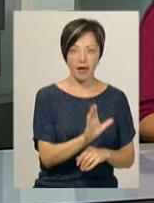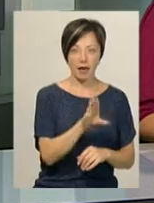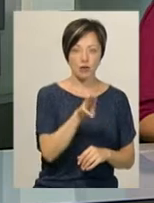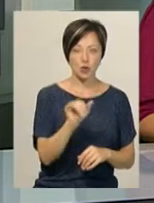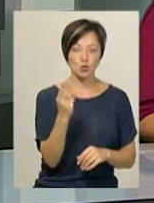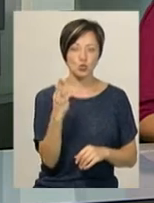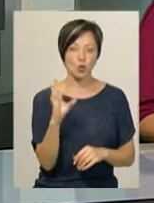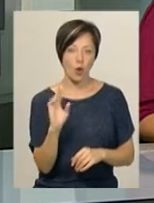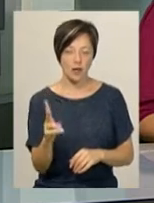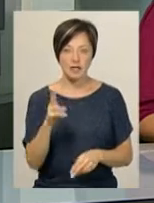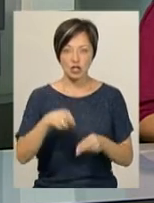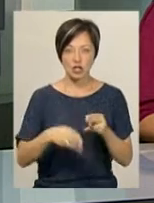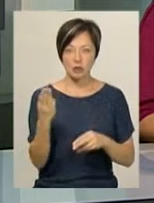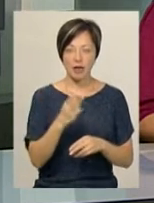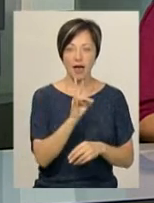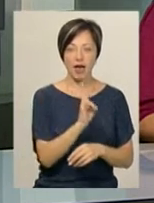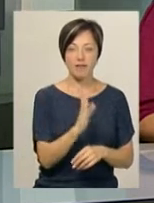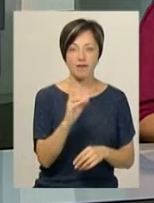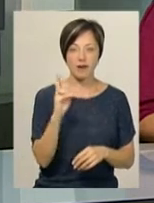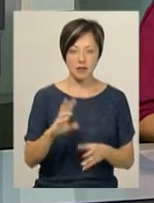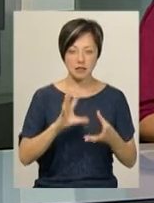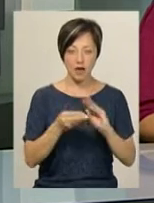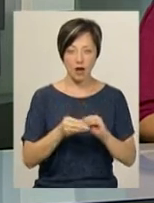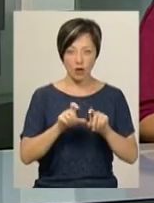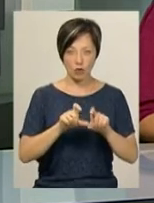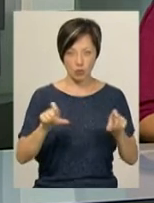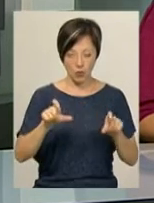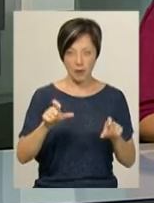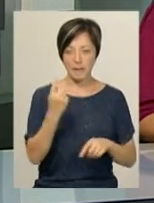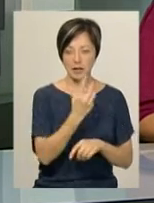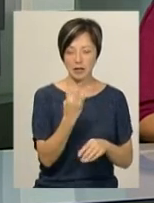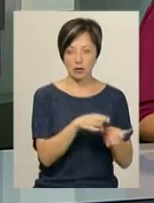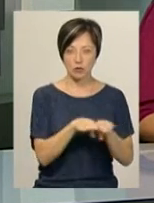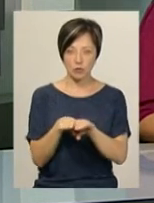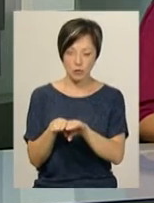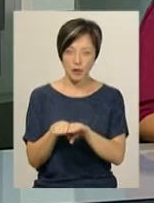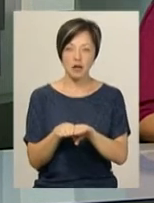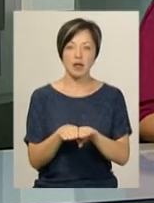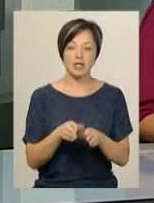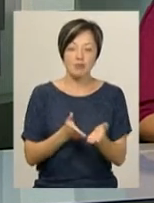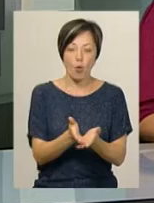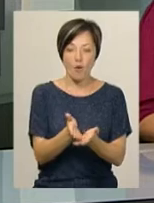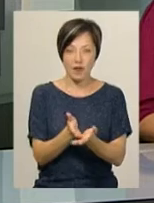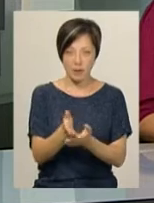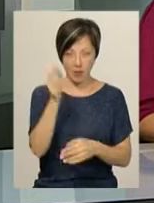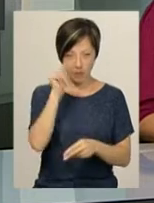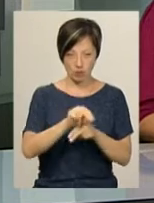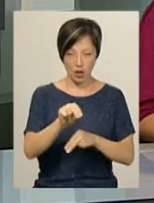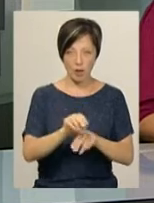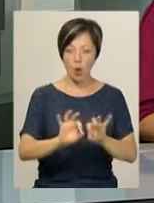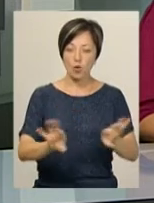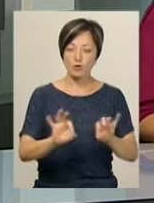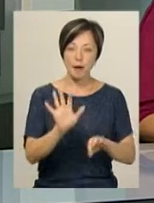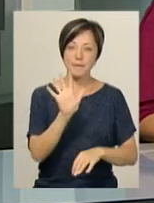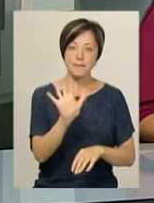закінчив шепетівський навчально-виховний комплекс «Загальноосвітня школа 1-3 ступенів гімназія з профільним навчанням». Розповідає,